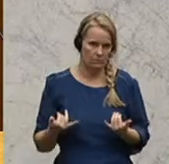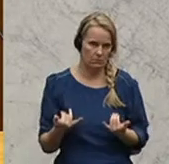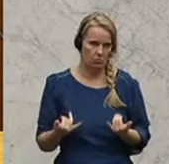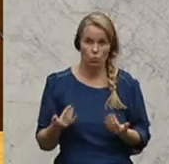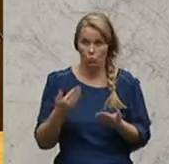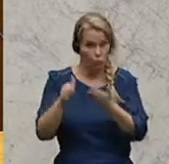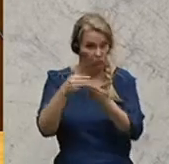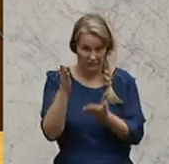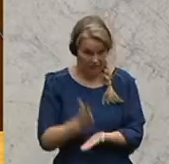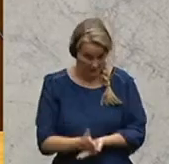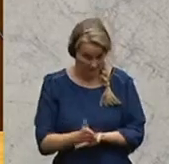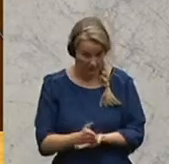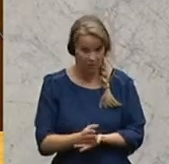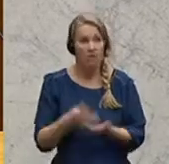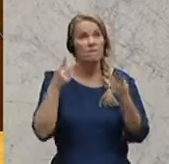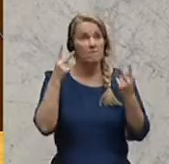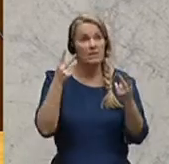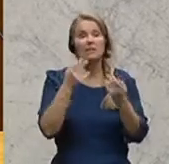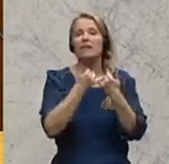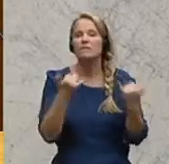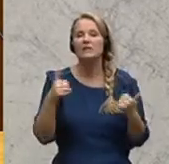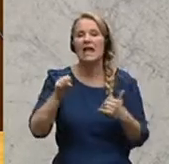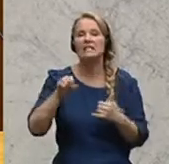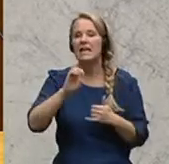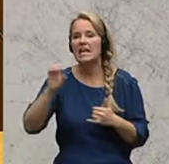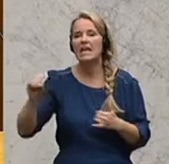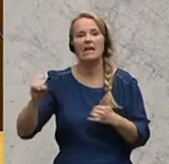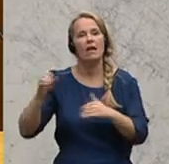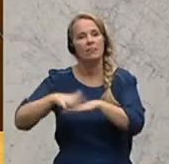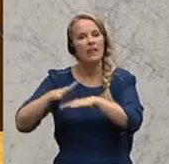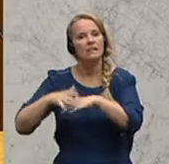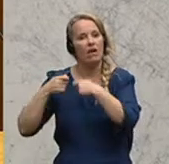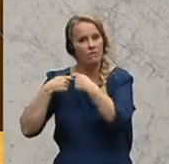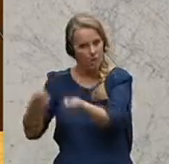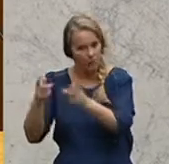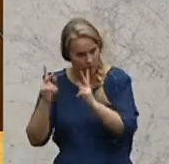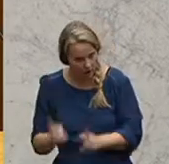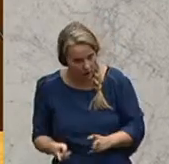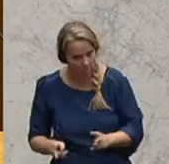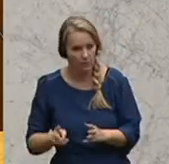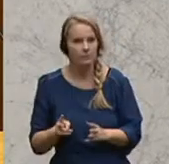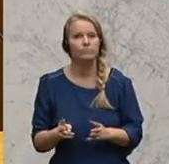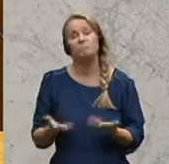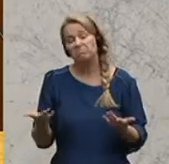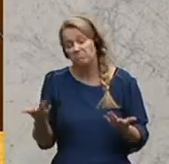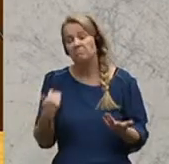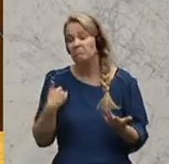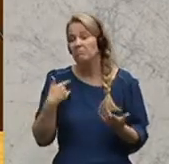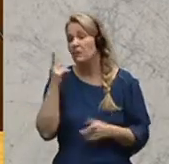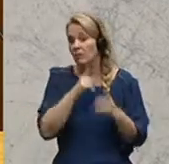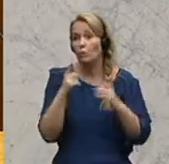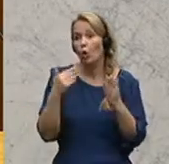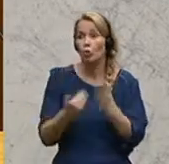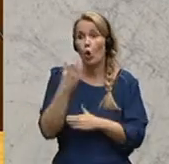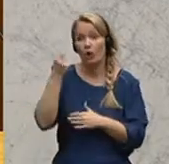ist ja noch nicht fertig. Wichtig wird sein, wie wir dieses SEE-Netzwerk verkaufen können. Ich gehe davon aus, dass der neue